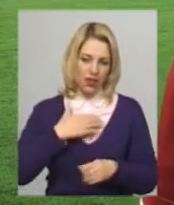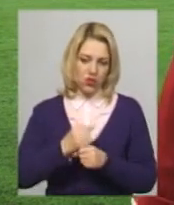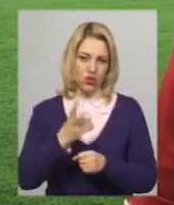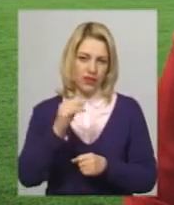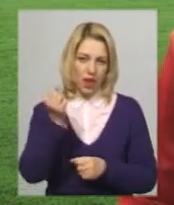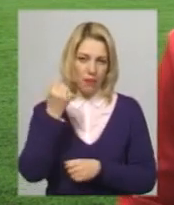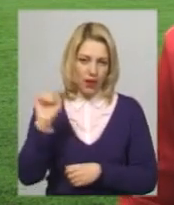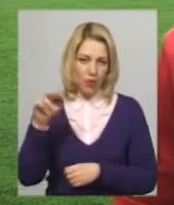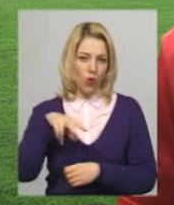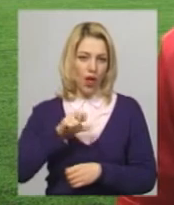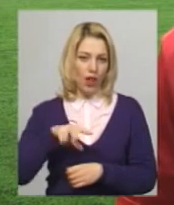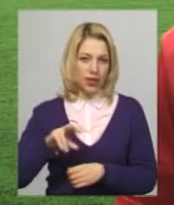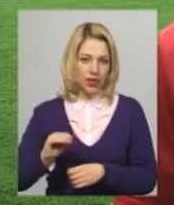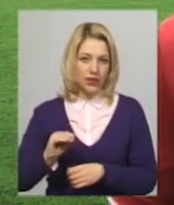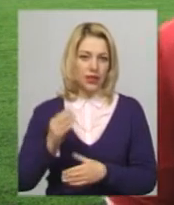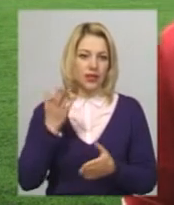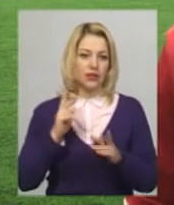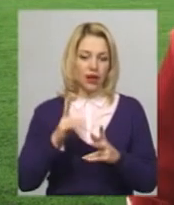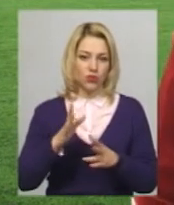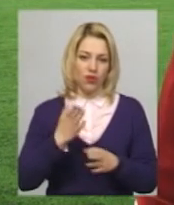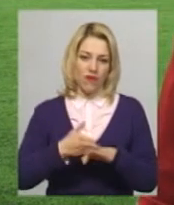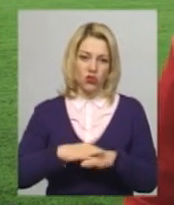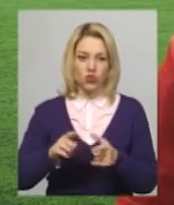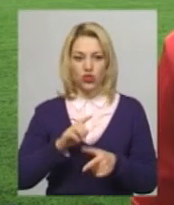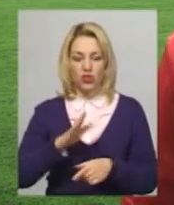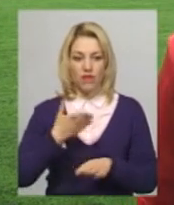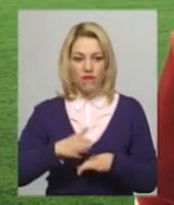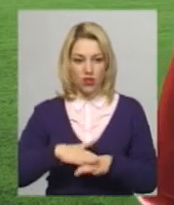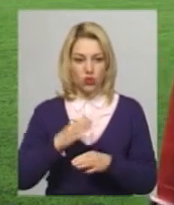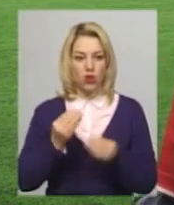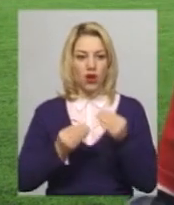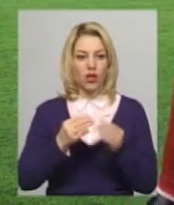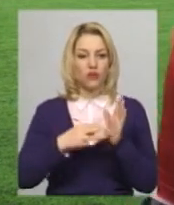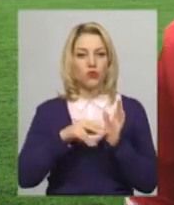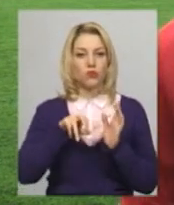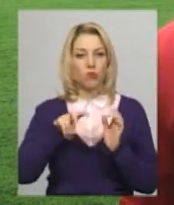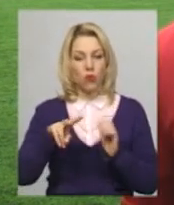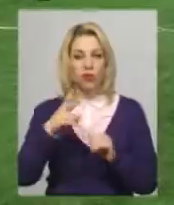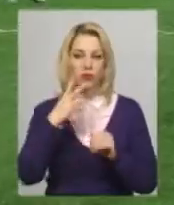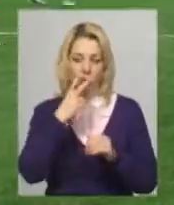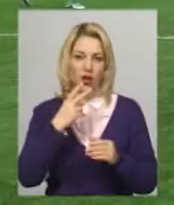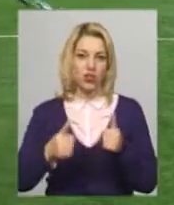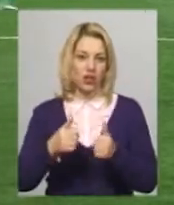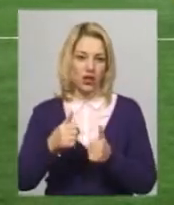перемогу, але як буде важко чи не важко грати з восьмим полком, ну, гра покаже.